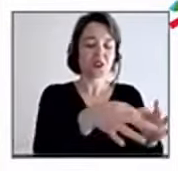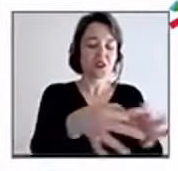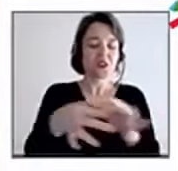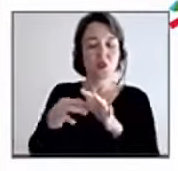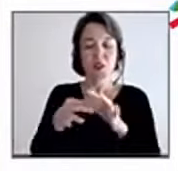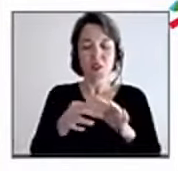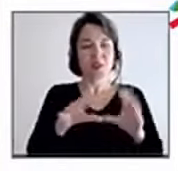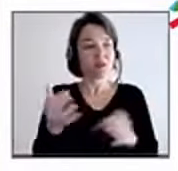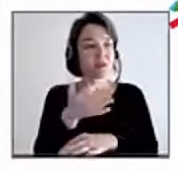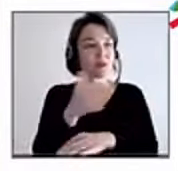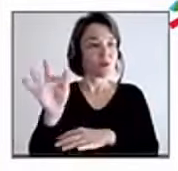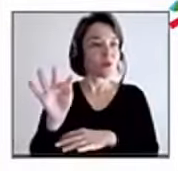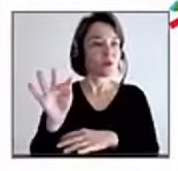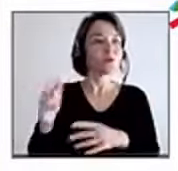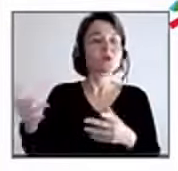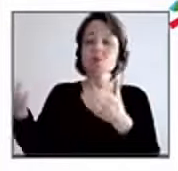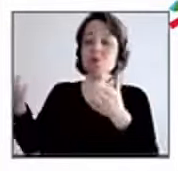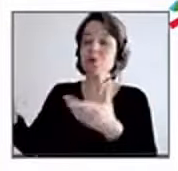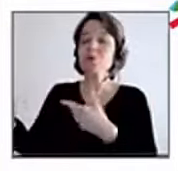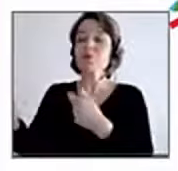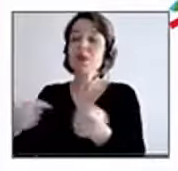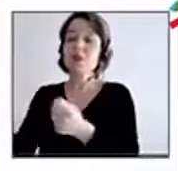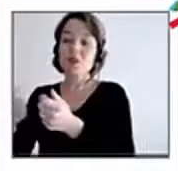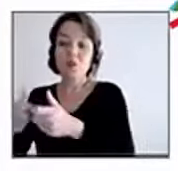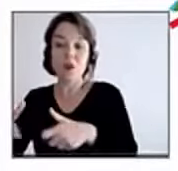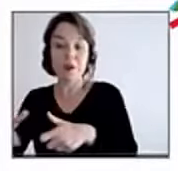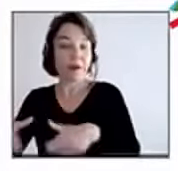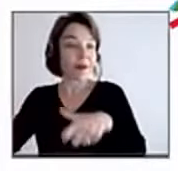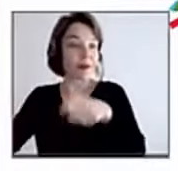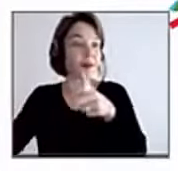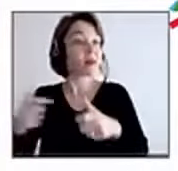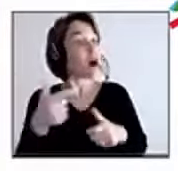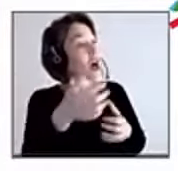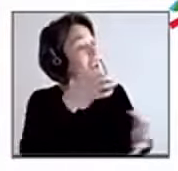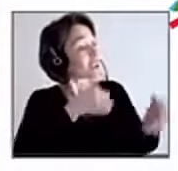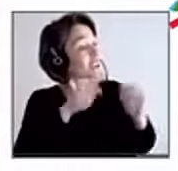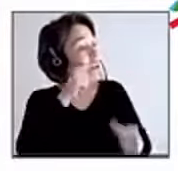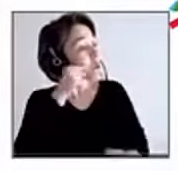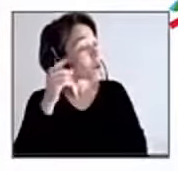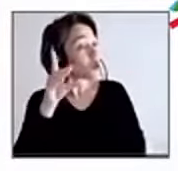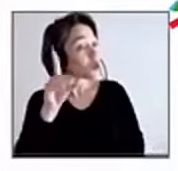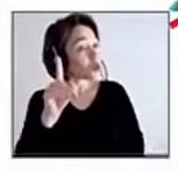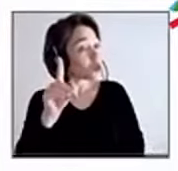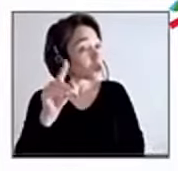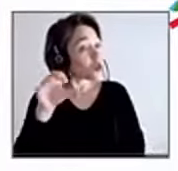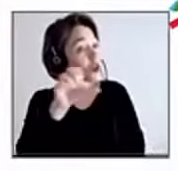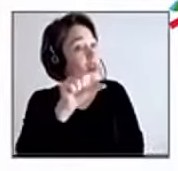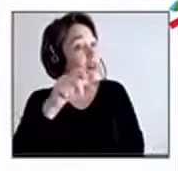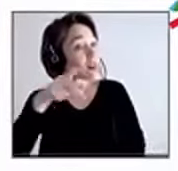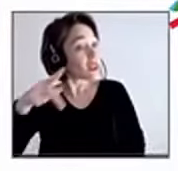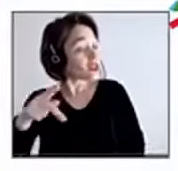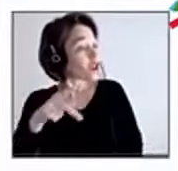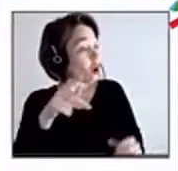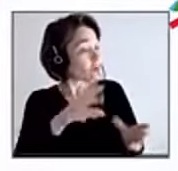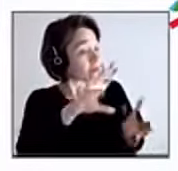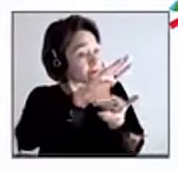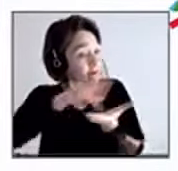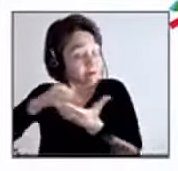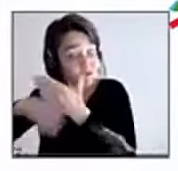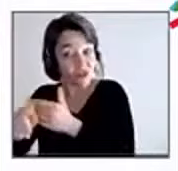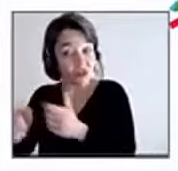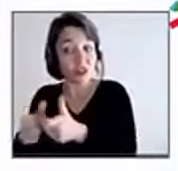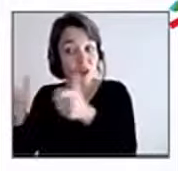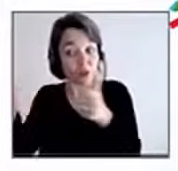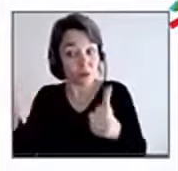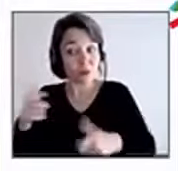après l'intervention de Deschamps, « Transposons ce qu'a dit Deschamps dans notre réalité managériale quotidienne ». Vous imaginez un